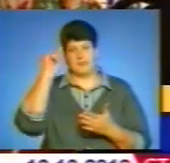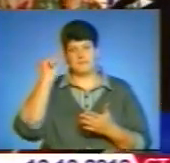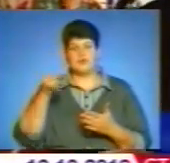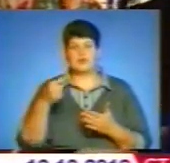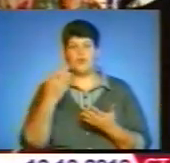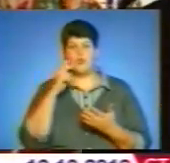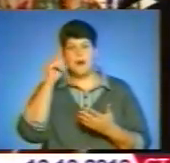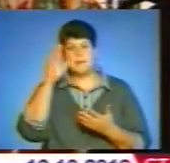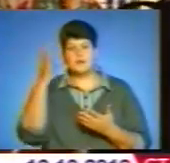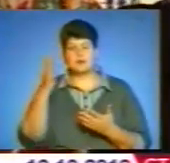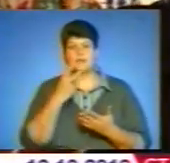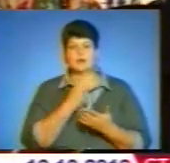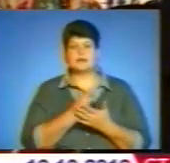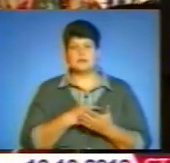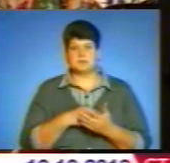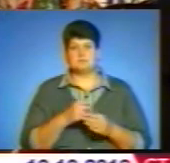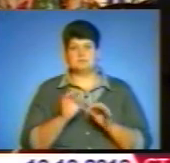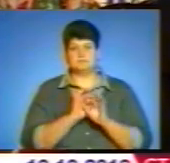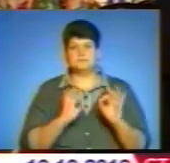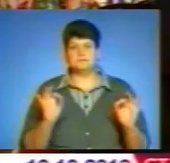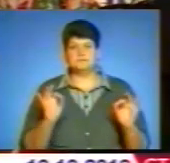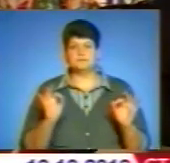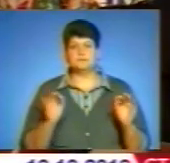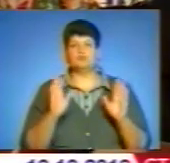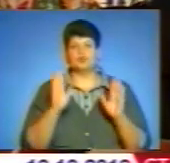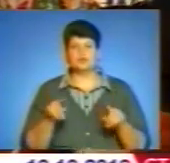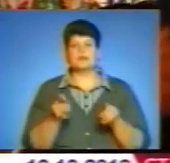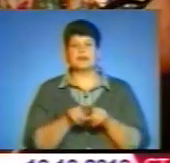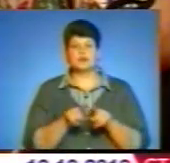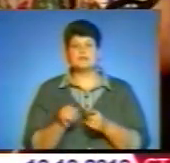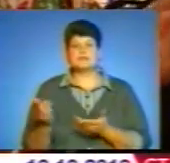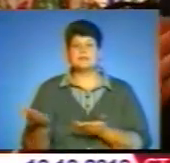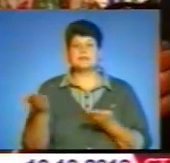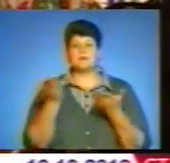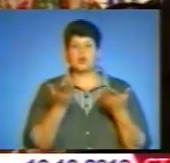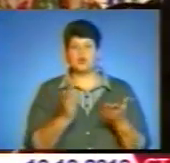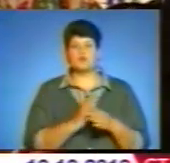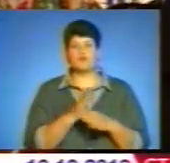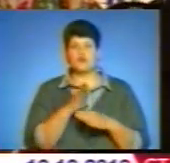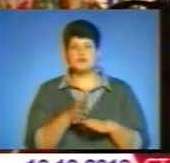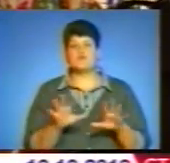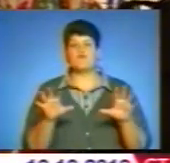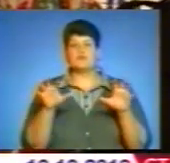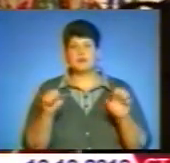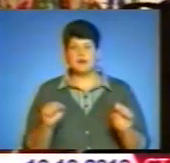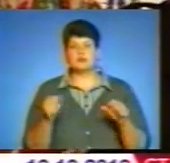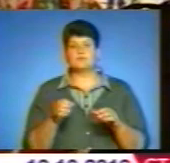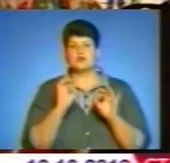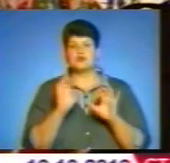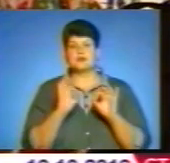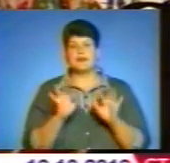«Тренери, які вже були більш відомі, які вже в громадському секторі себе запатентували дуже